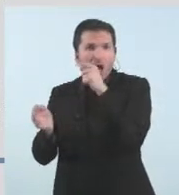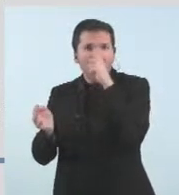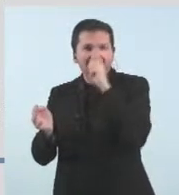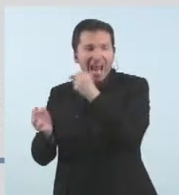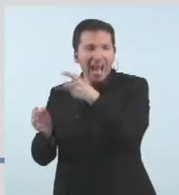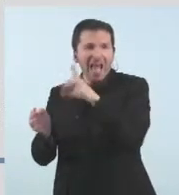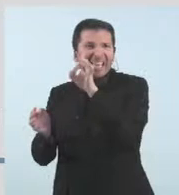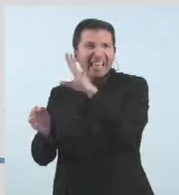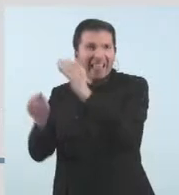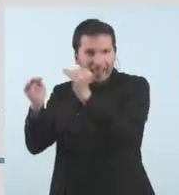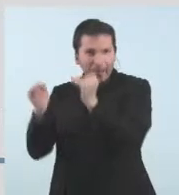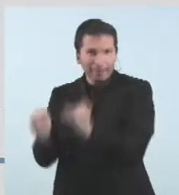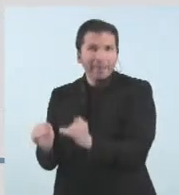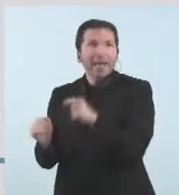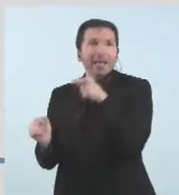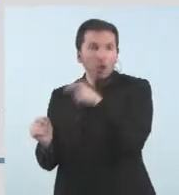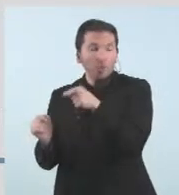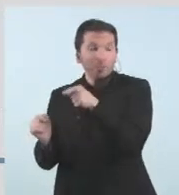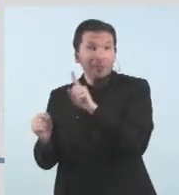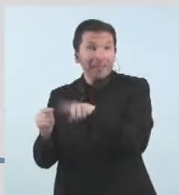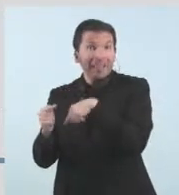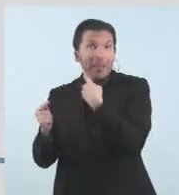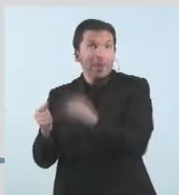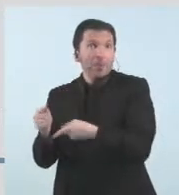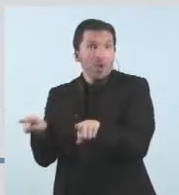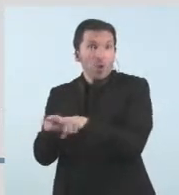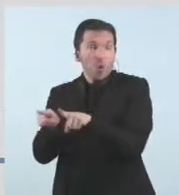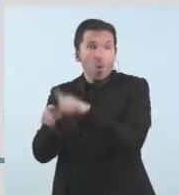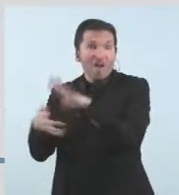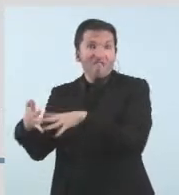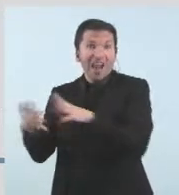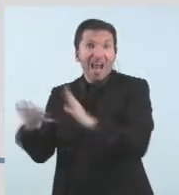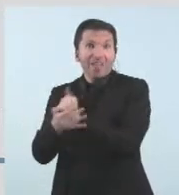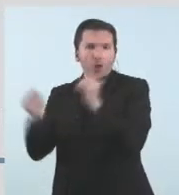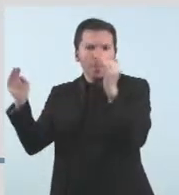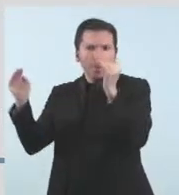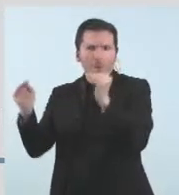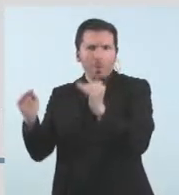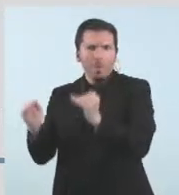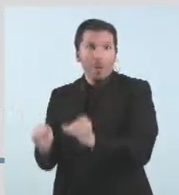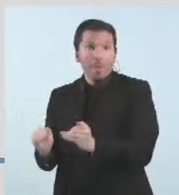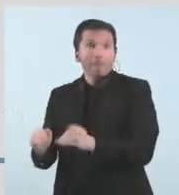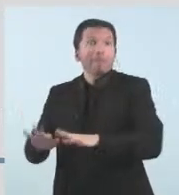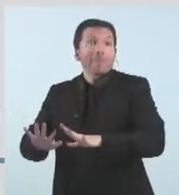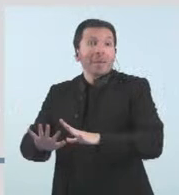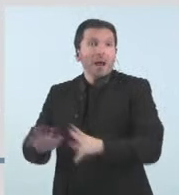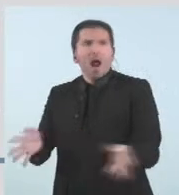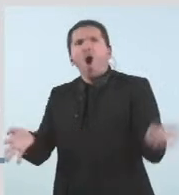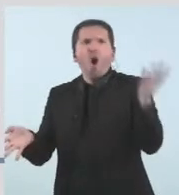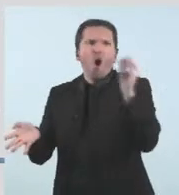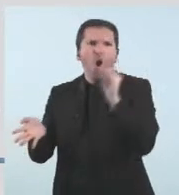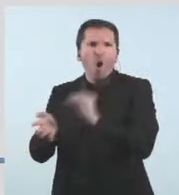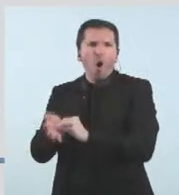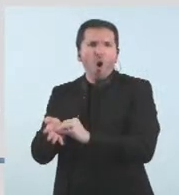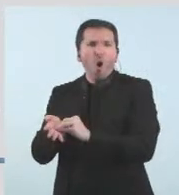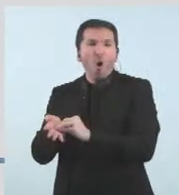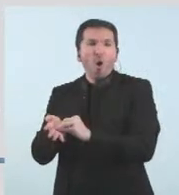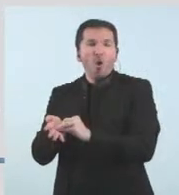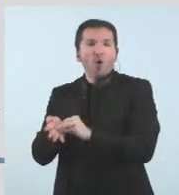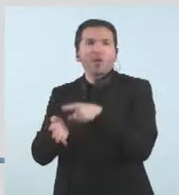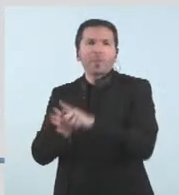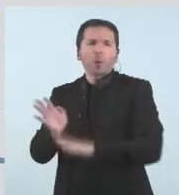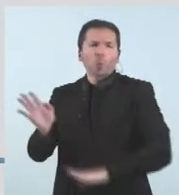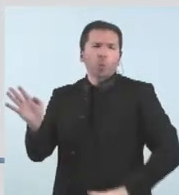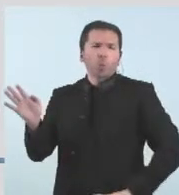anys, i després com totes les franges baixaven, i ara tornem a estar totes amb una